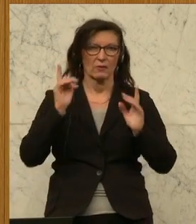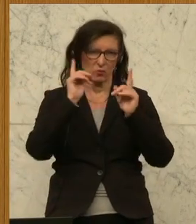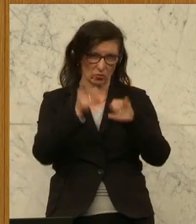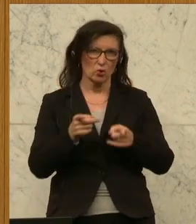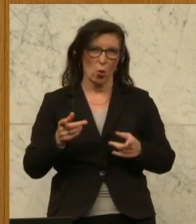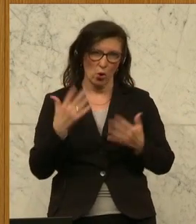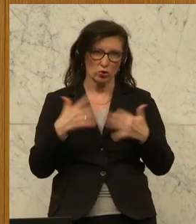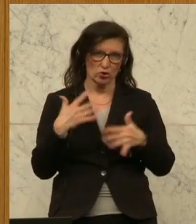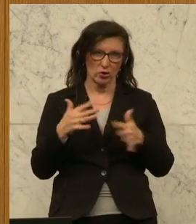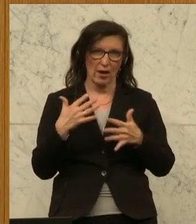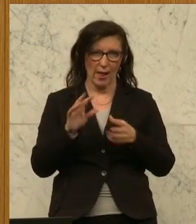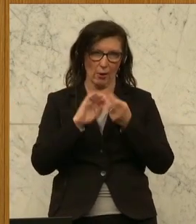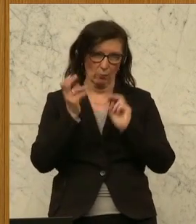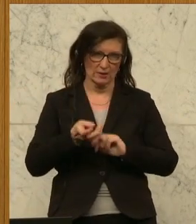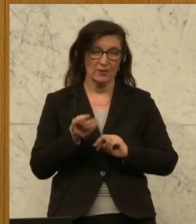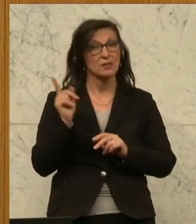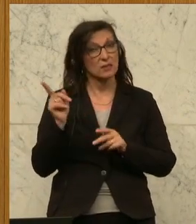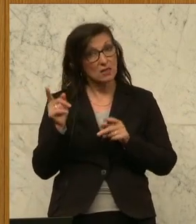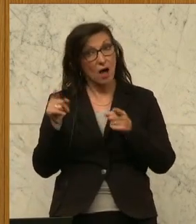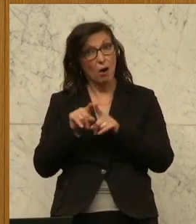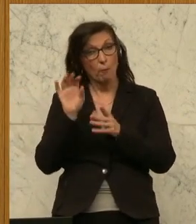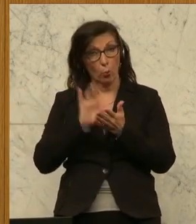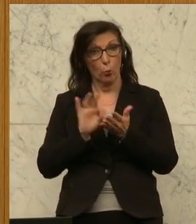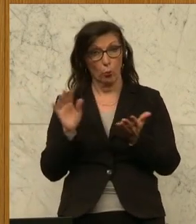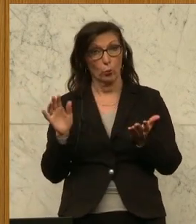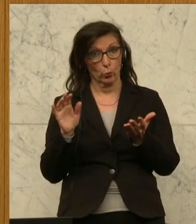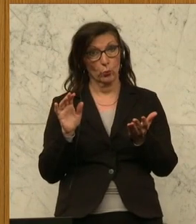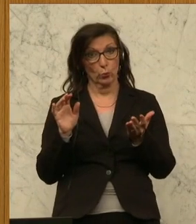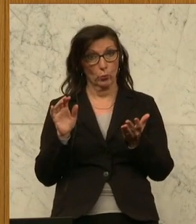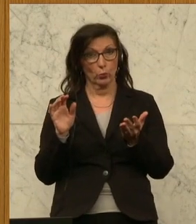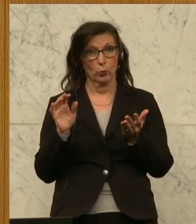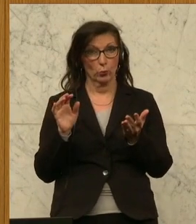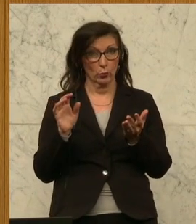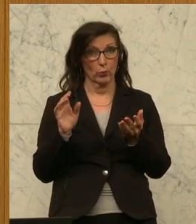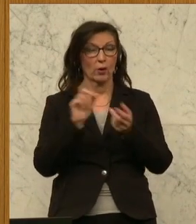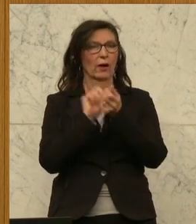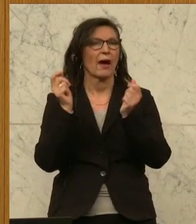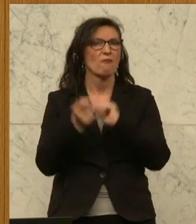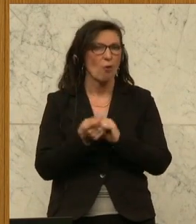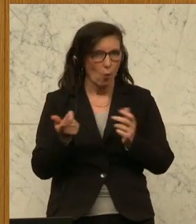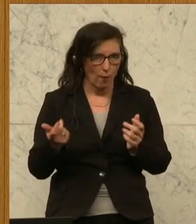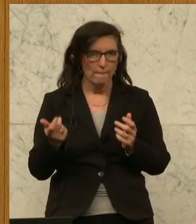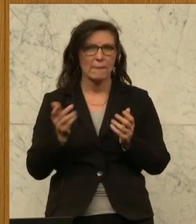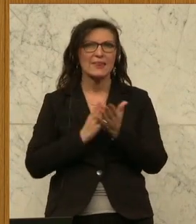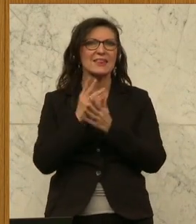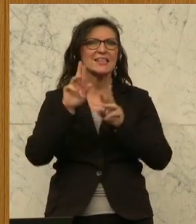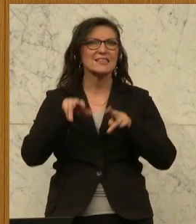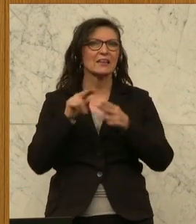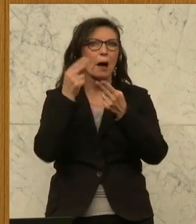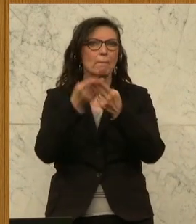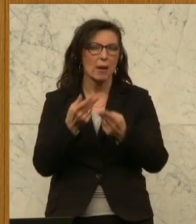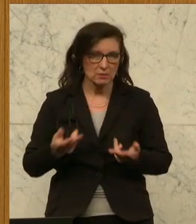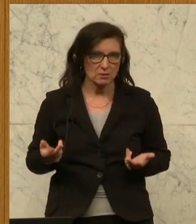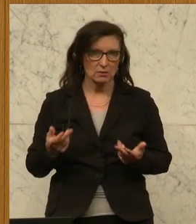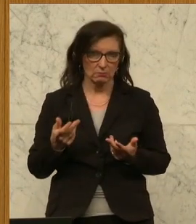möglichst rasch umgesetzt werden. ist übrigens auch ein Punkt, die Reform oder die Anpassung des Dienstrechtes als